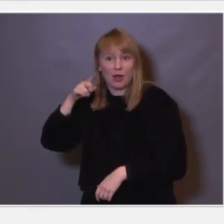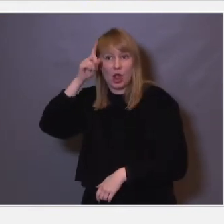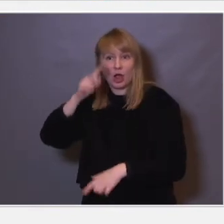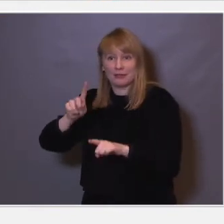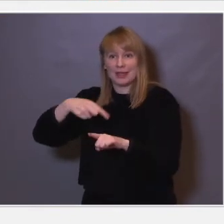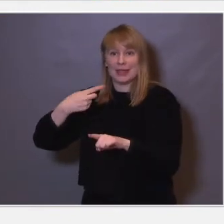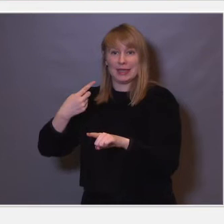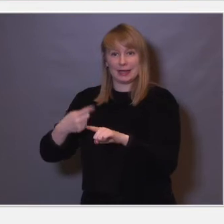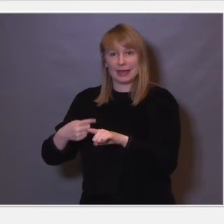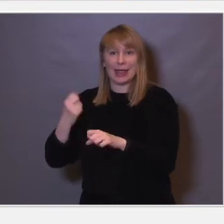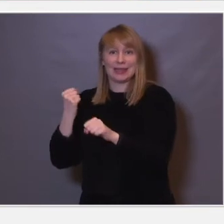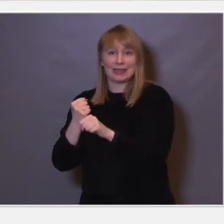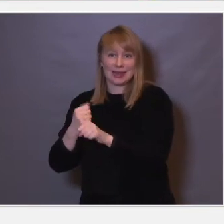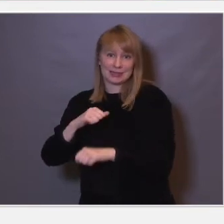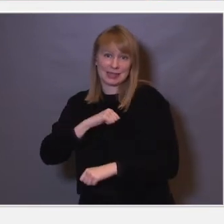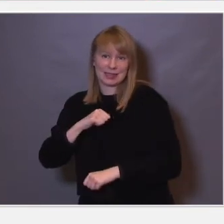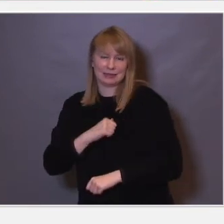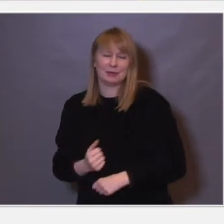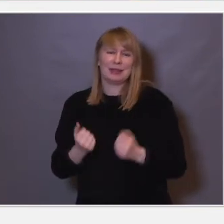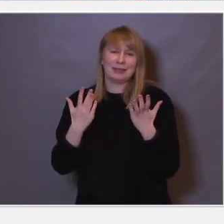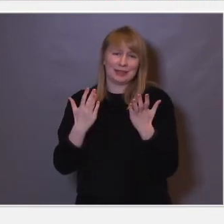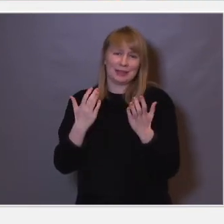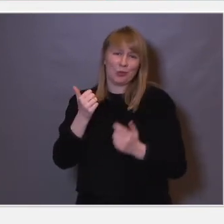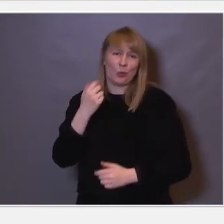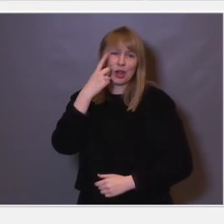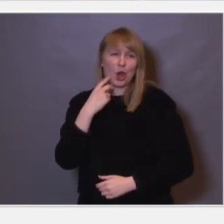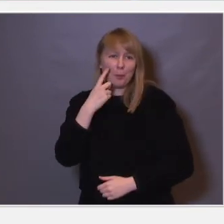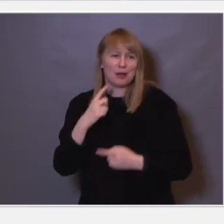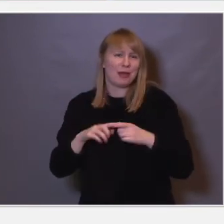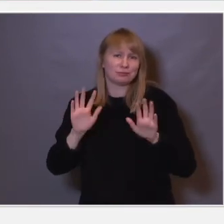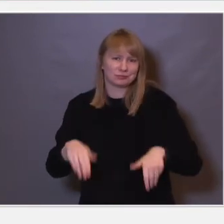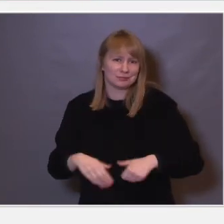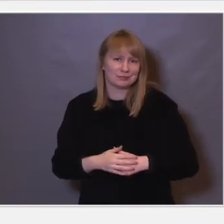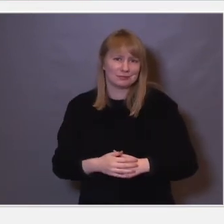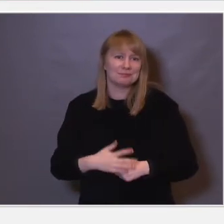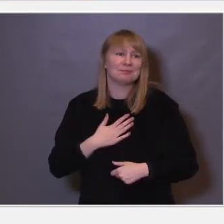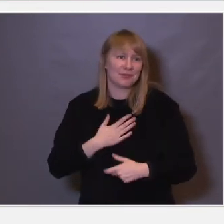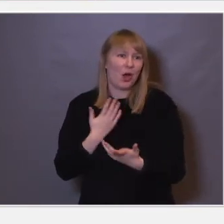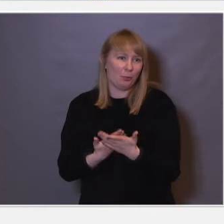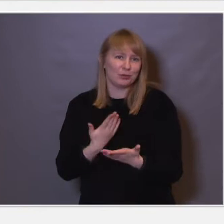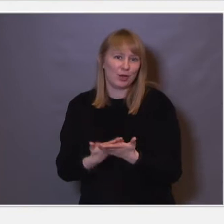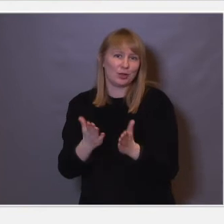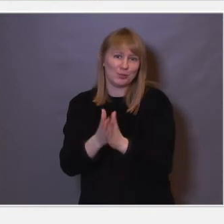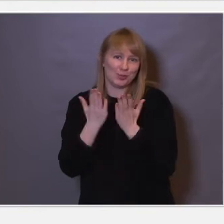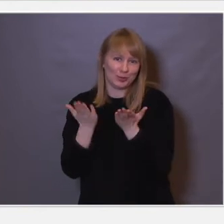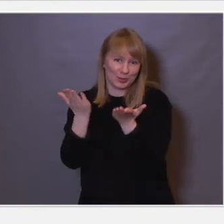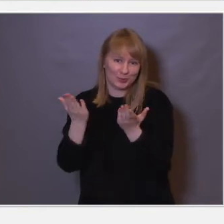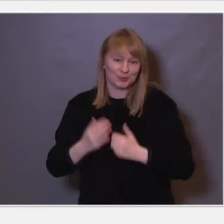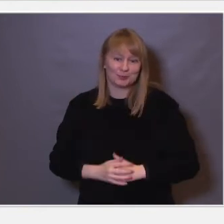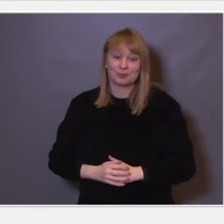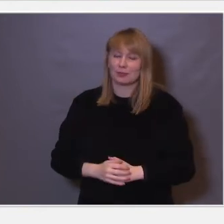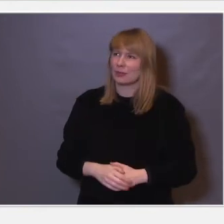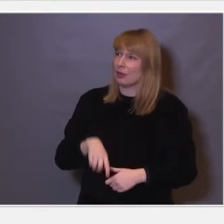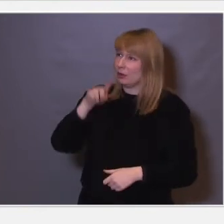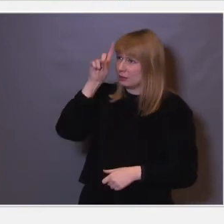regenerere seg selv. Den er over ti år gammel nå, men det har ingen betydning. Så den vil jeg varmt alle anbefale. Og så kan man